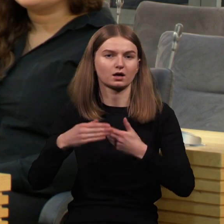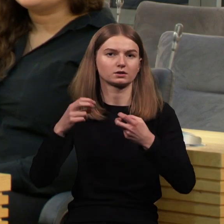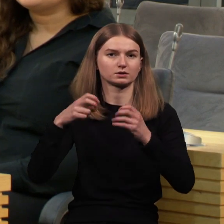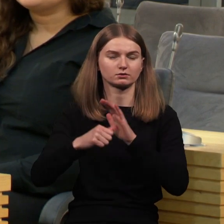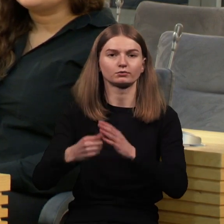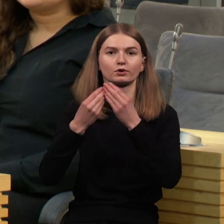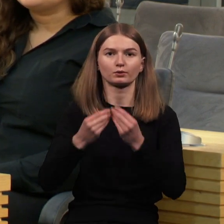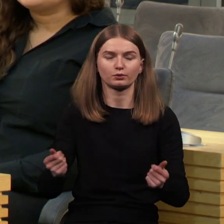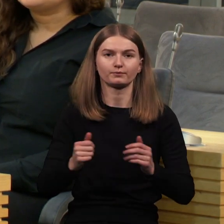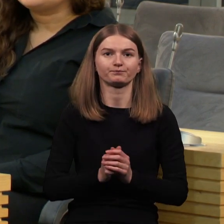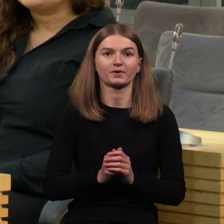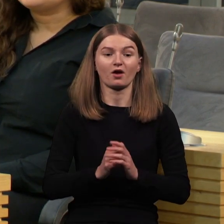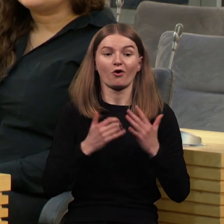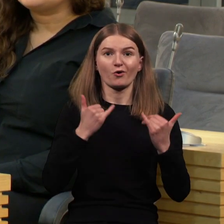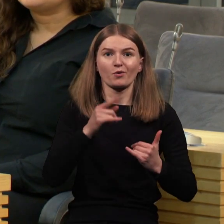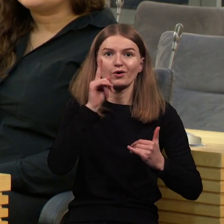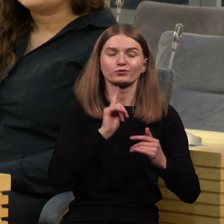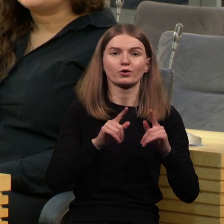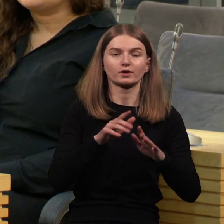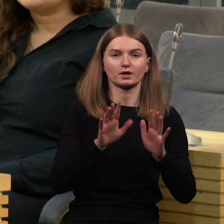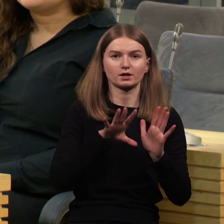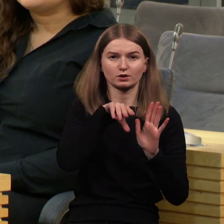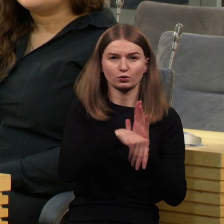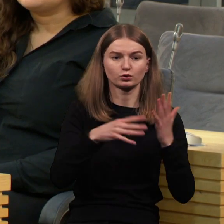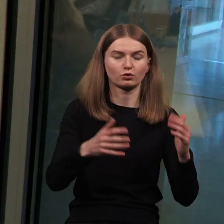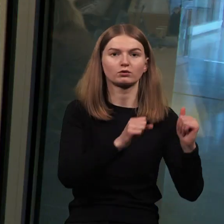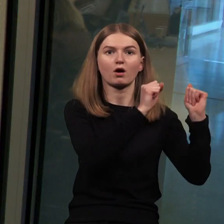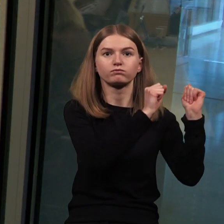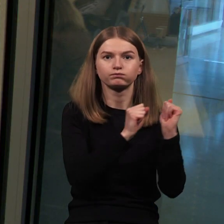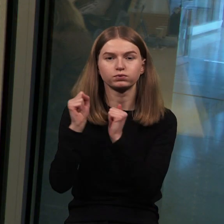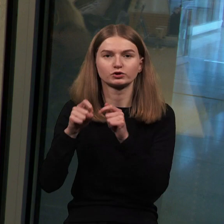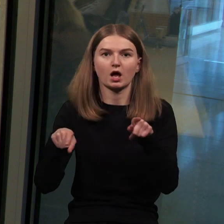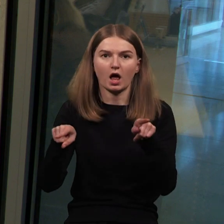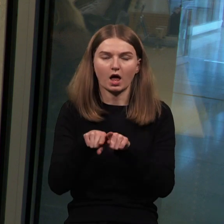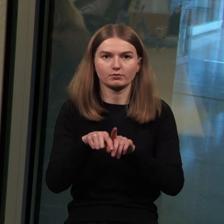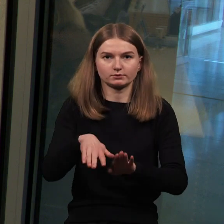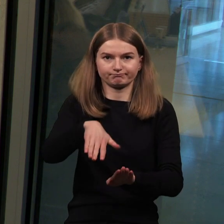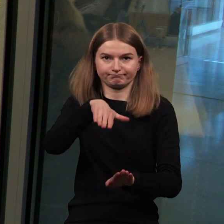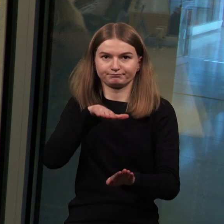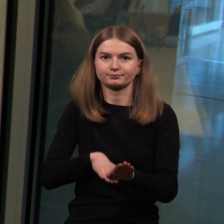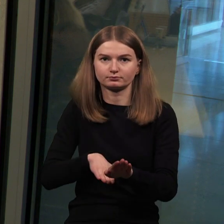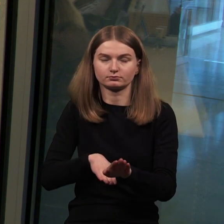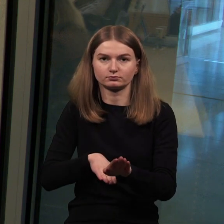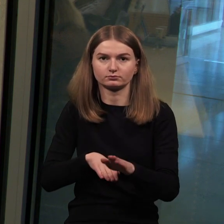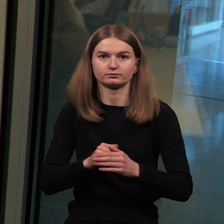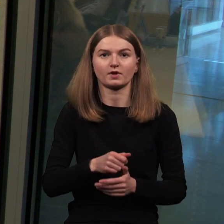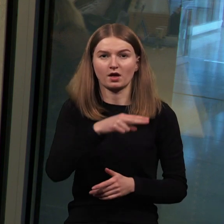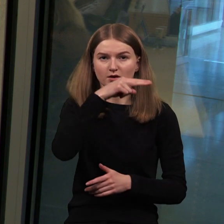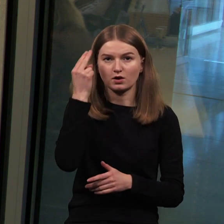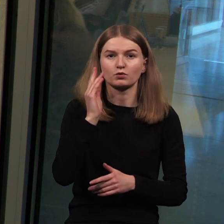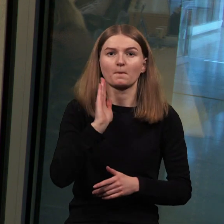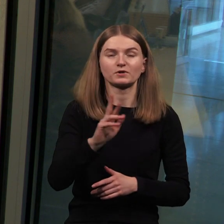kad įtraukiojų ūgdymo atidėjimas būtų žingsnis atgal žmogaus teisų ir demokratijos rytyje. Lietuva patirs didelę